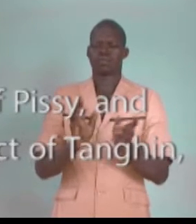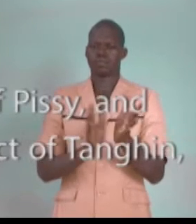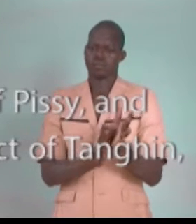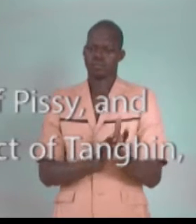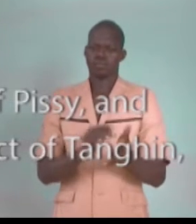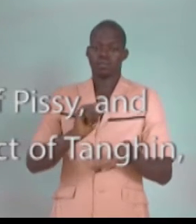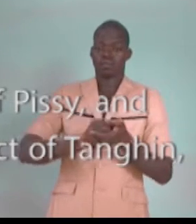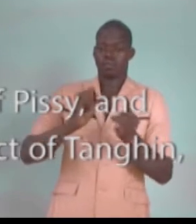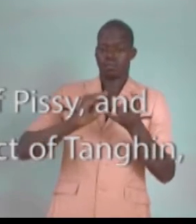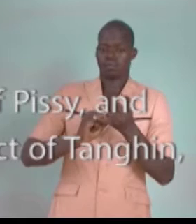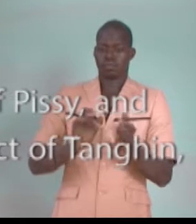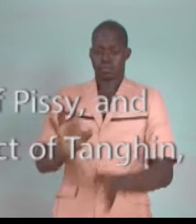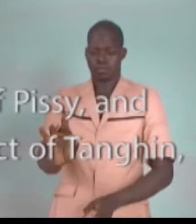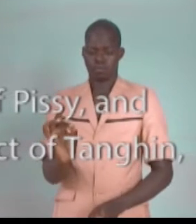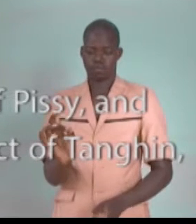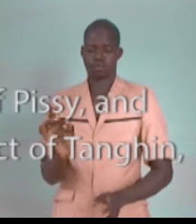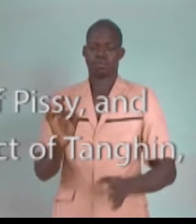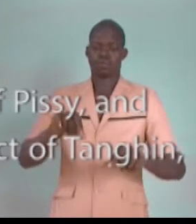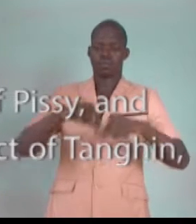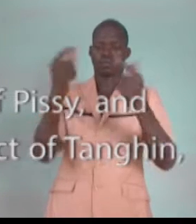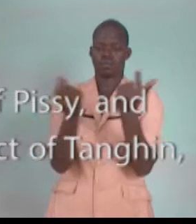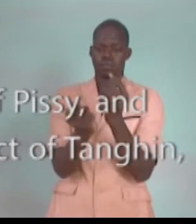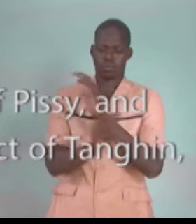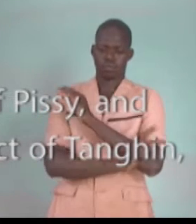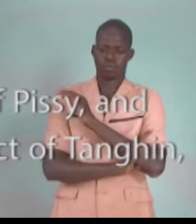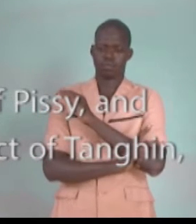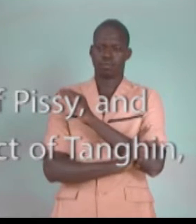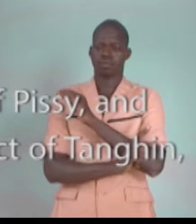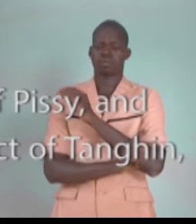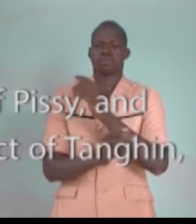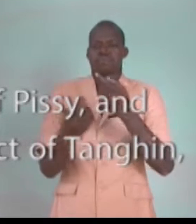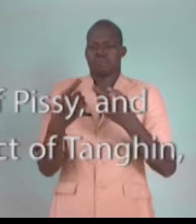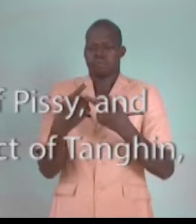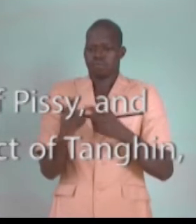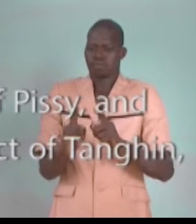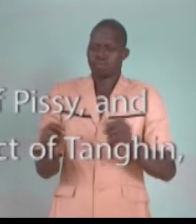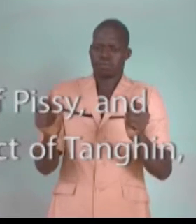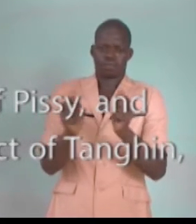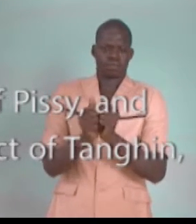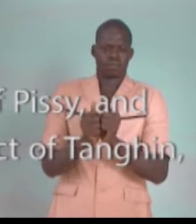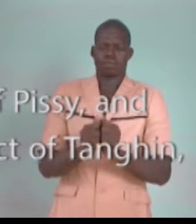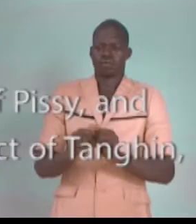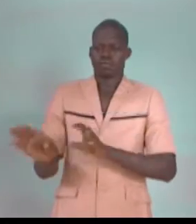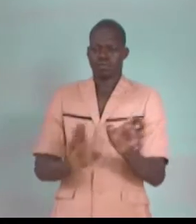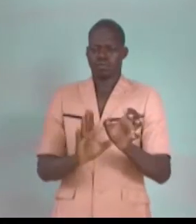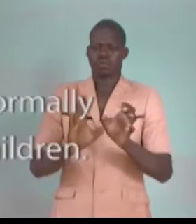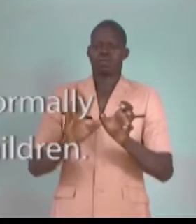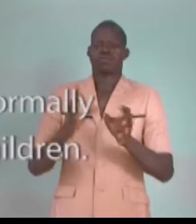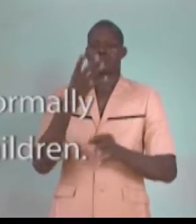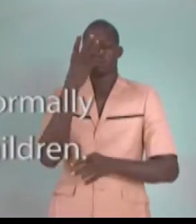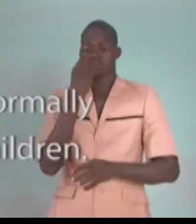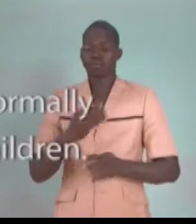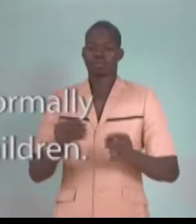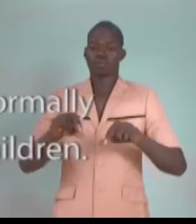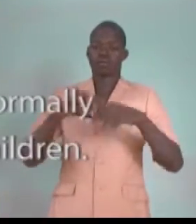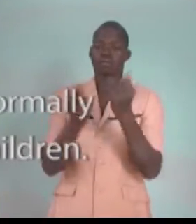Cette dernière se trouvait dans le quartier Pissé. Et malgré le fait que nous habitons au quartier Tangé, nous